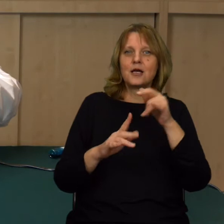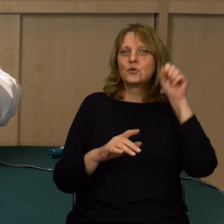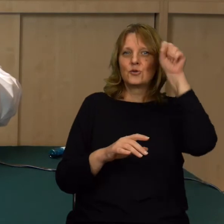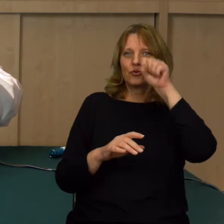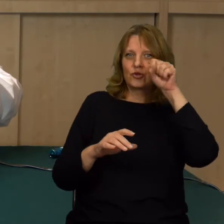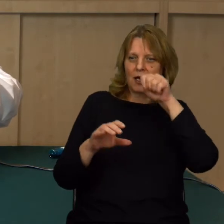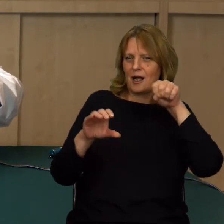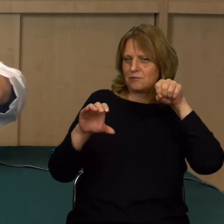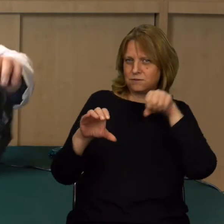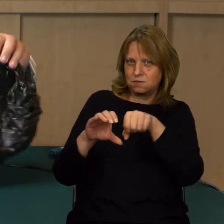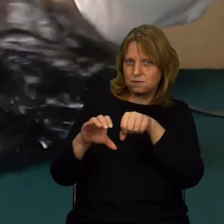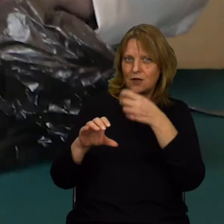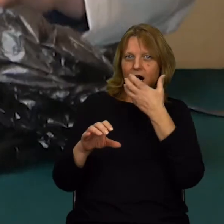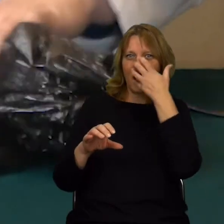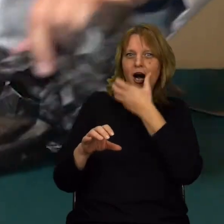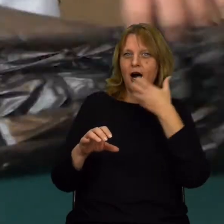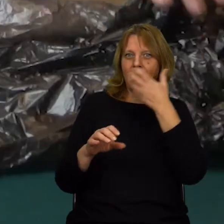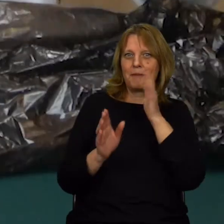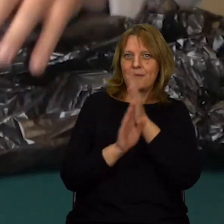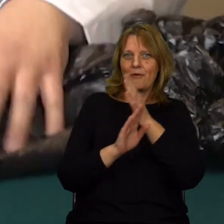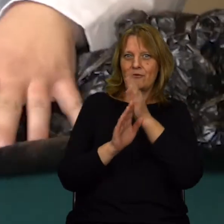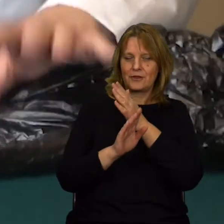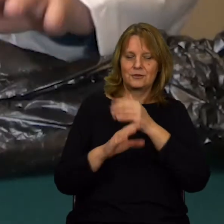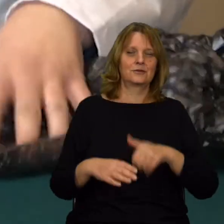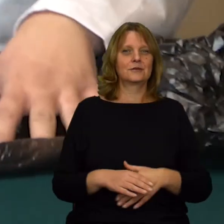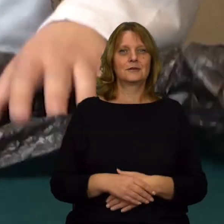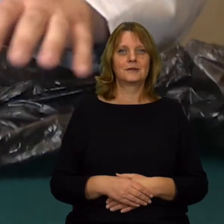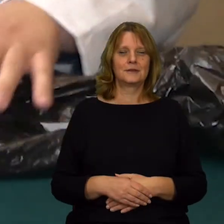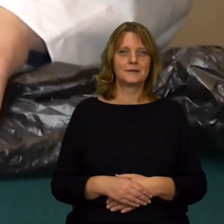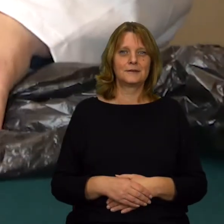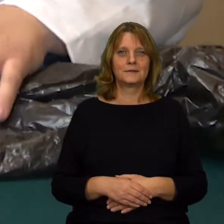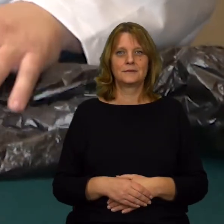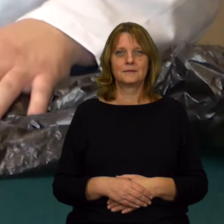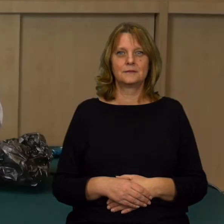suszarką. Będziemy mieli zaraz, mam nadzieję, latający pojazd.